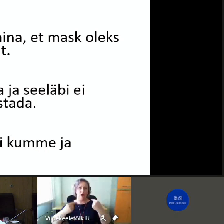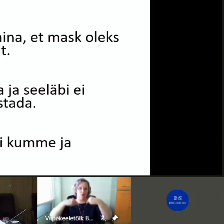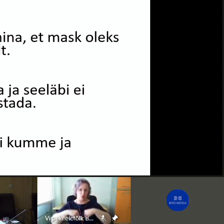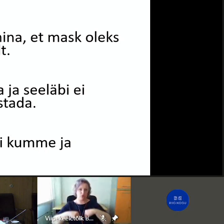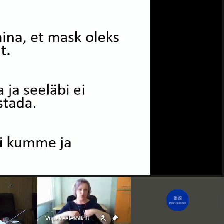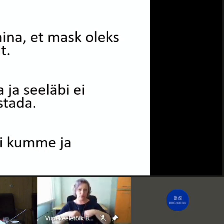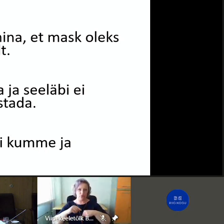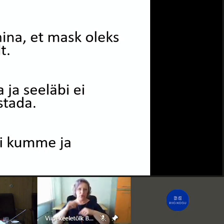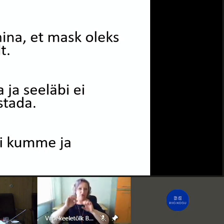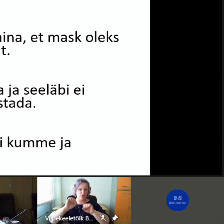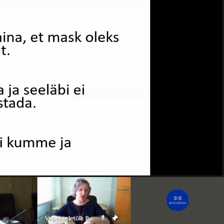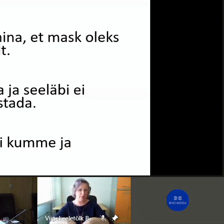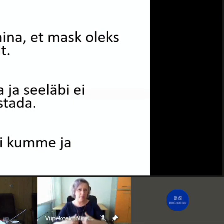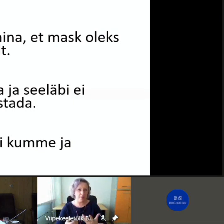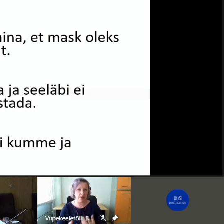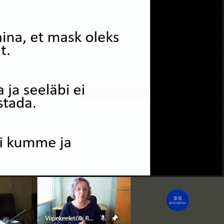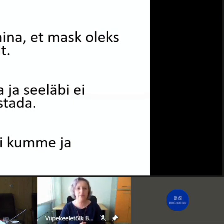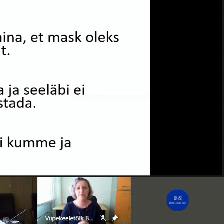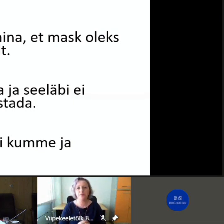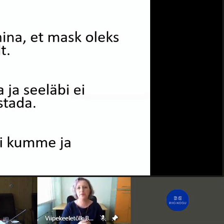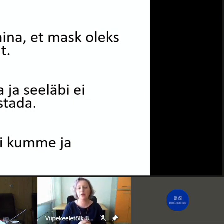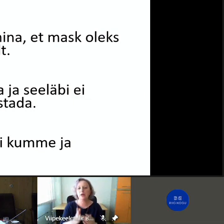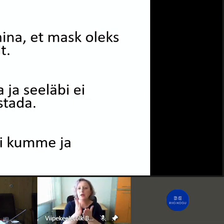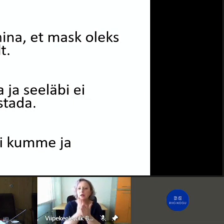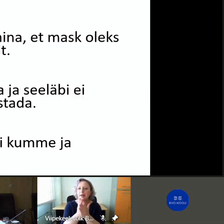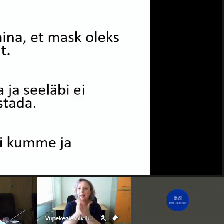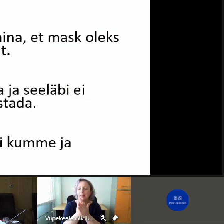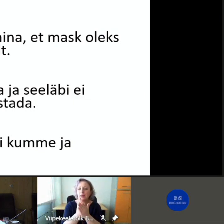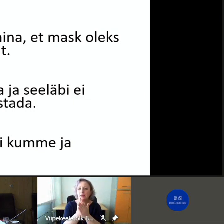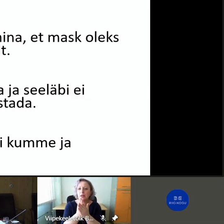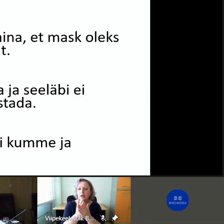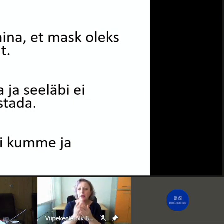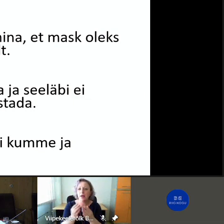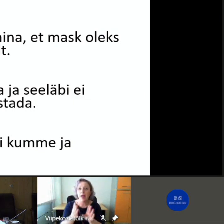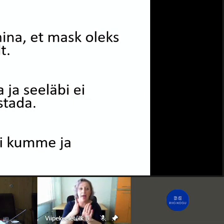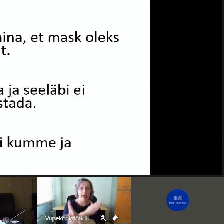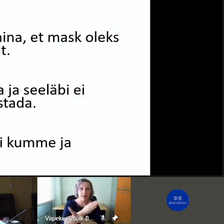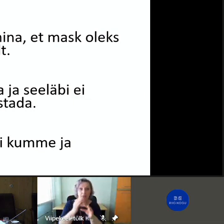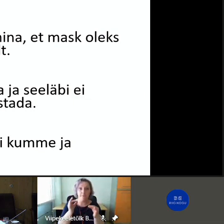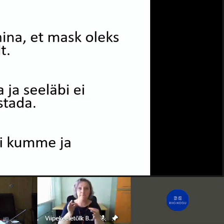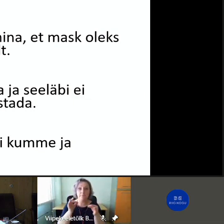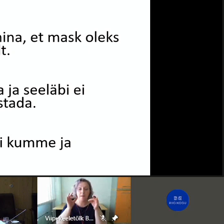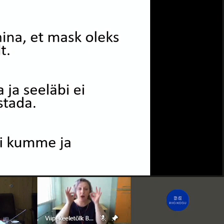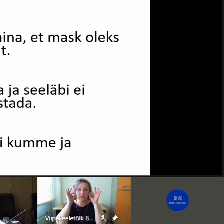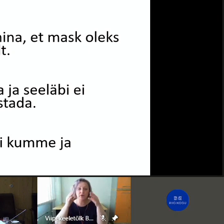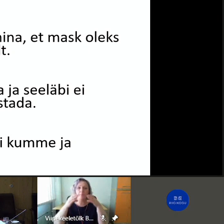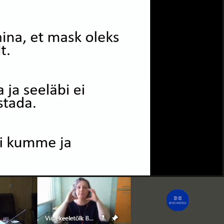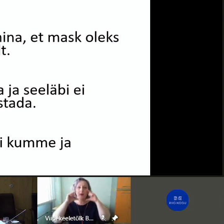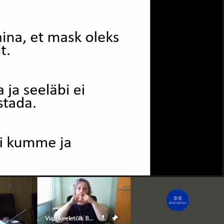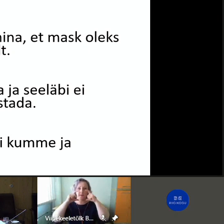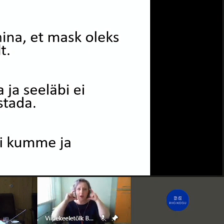kantud maski vahendusel. Kindlasti enne maski ette panemist, kas